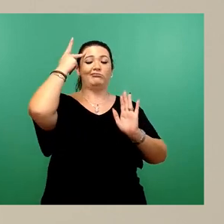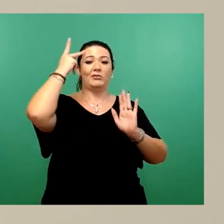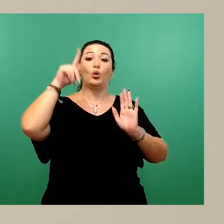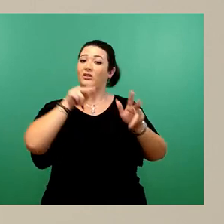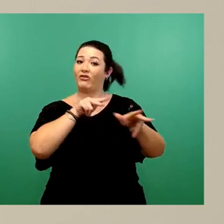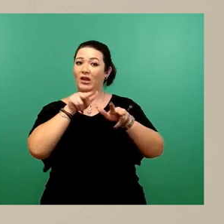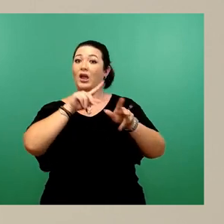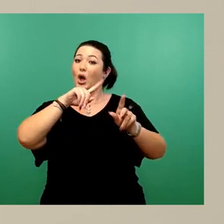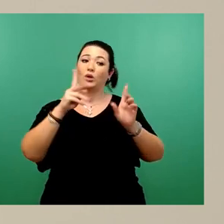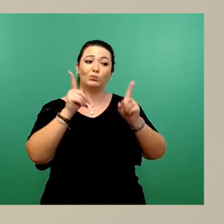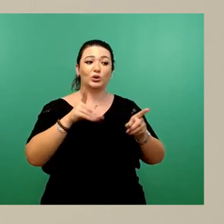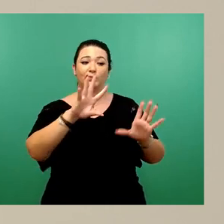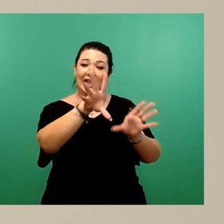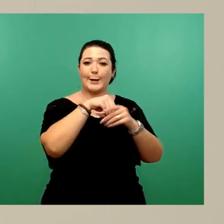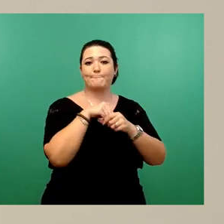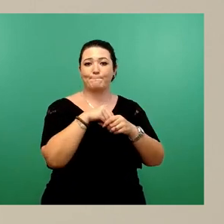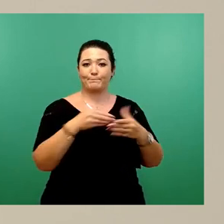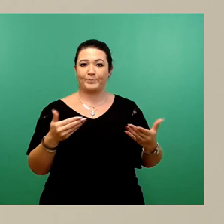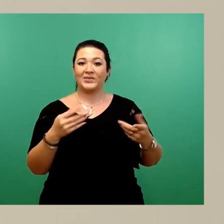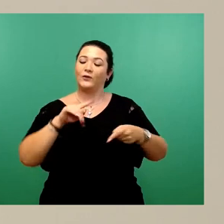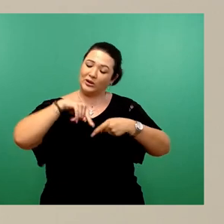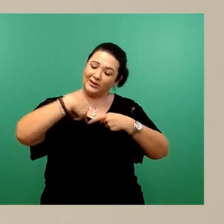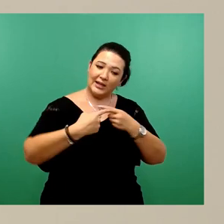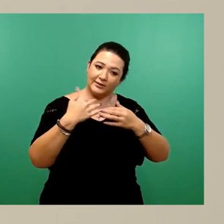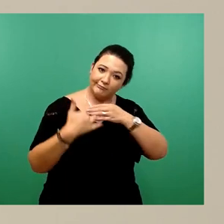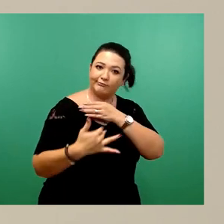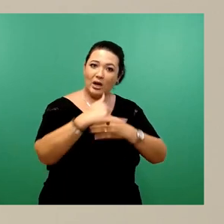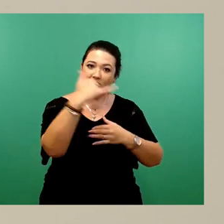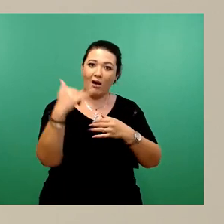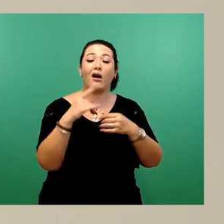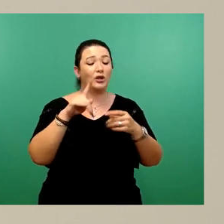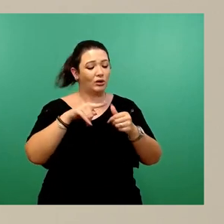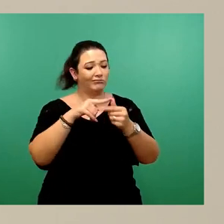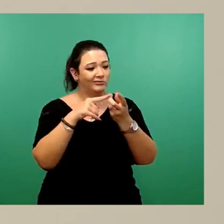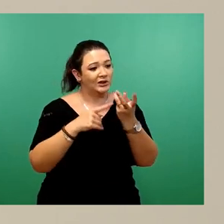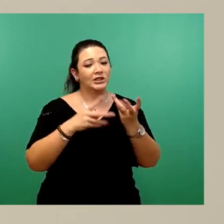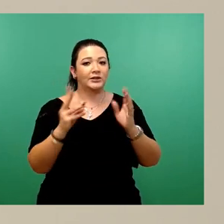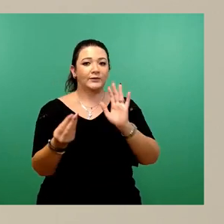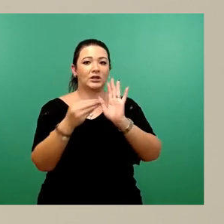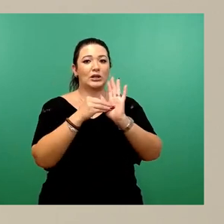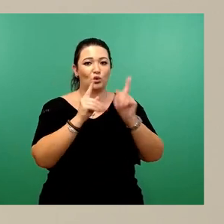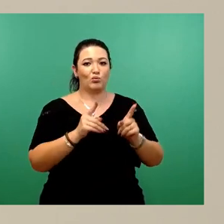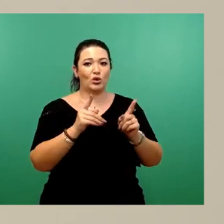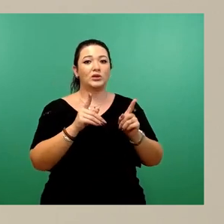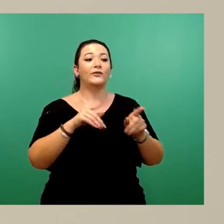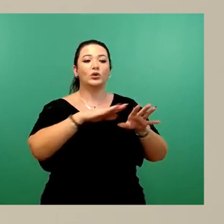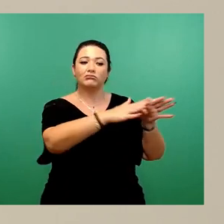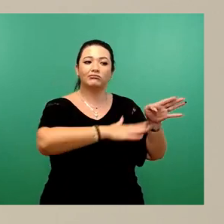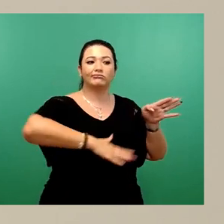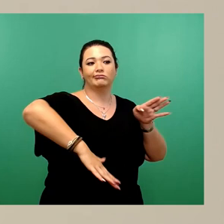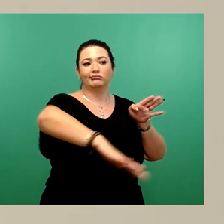wird es in den nächsten Jahren Arbeiten geben, die natürlich mit der weiteren Entwicklung des Quartiers einhergehen müssen.